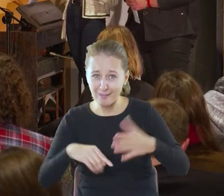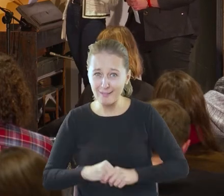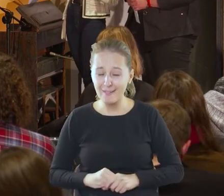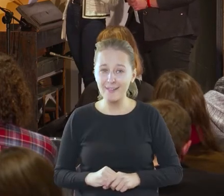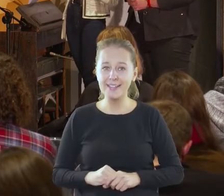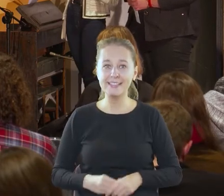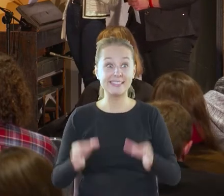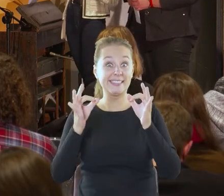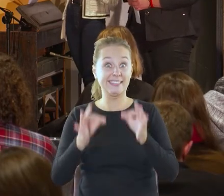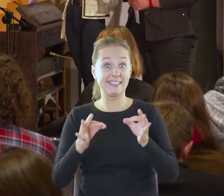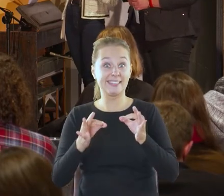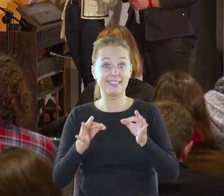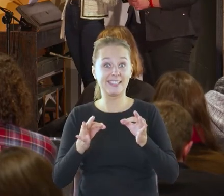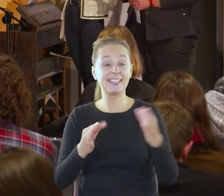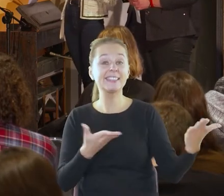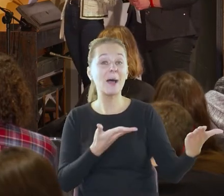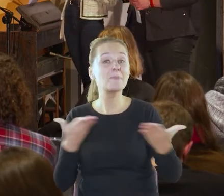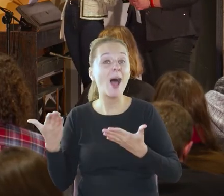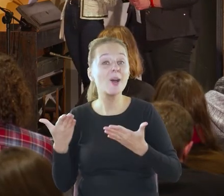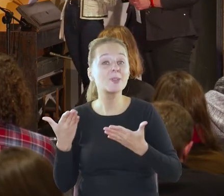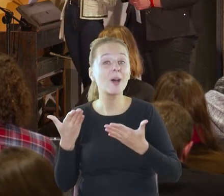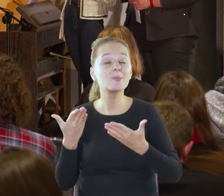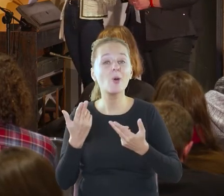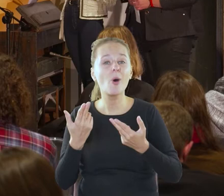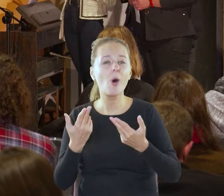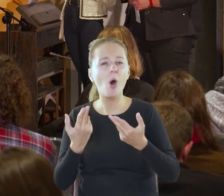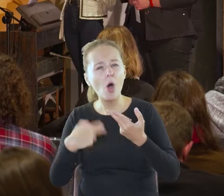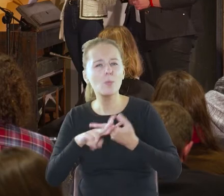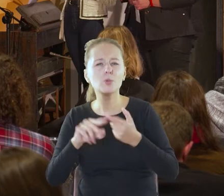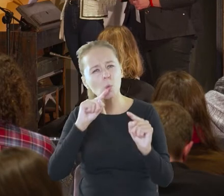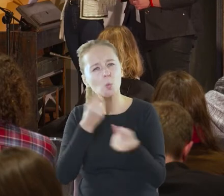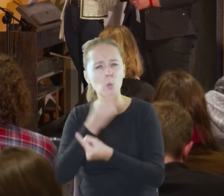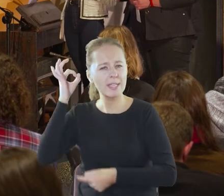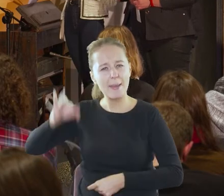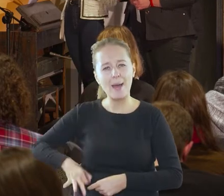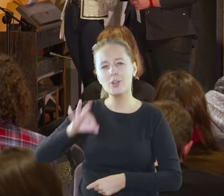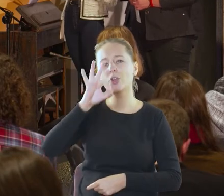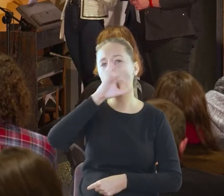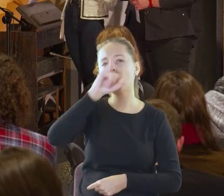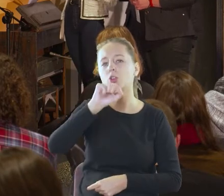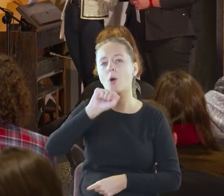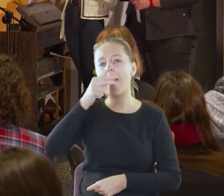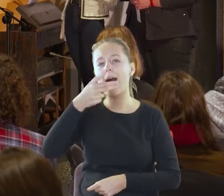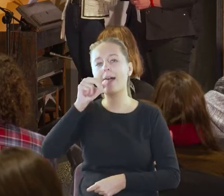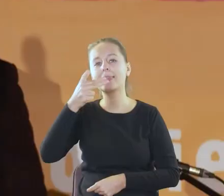Natychmiast zapraszam do odpowiedzi krótkiej, a węzłowatej panią Joannę Miller.